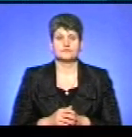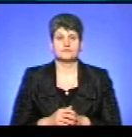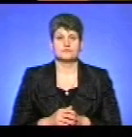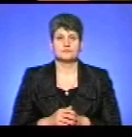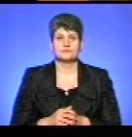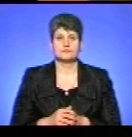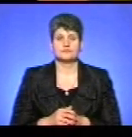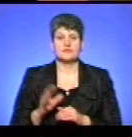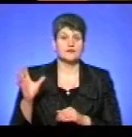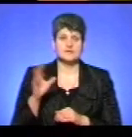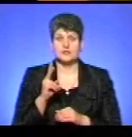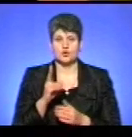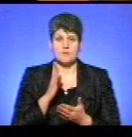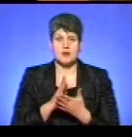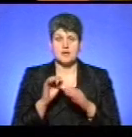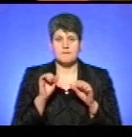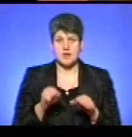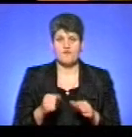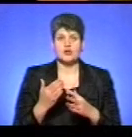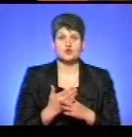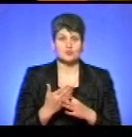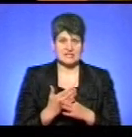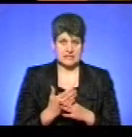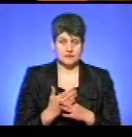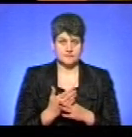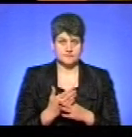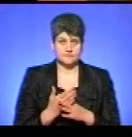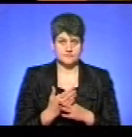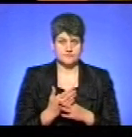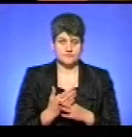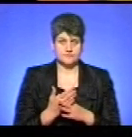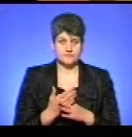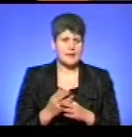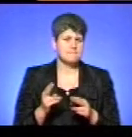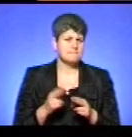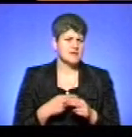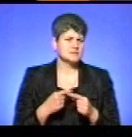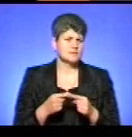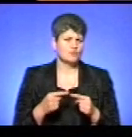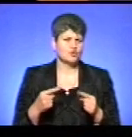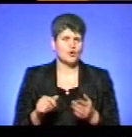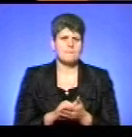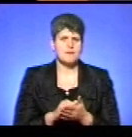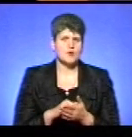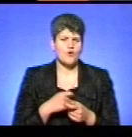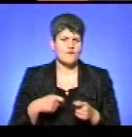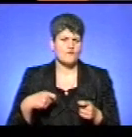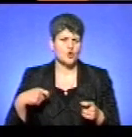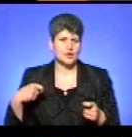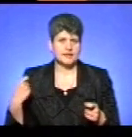Всі, хто має право на субсидії, без будь-якої паперової волокіти,